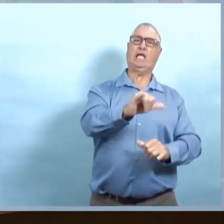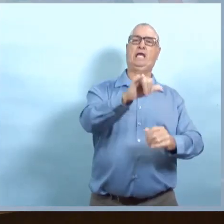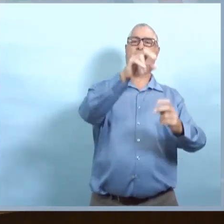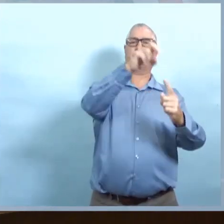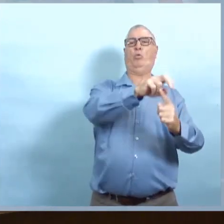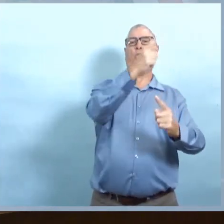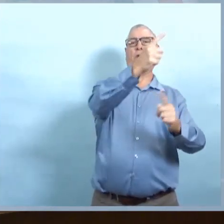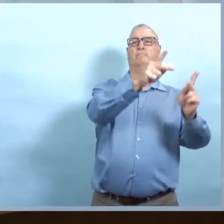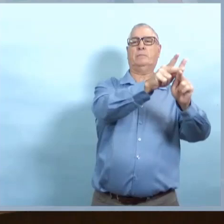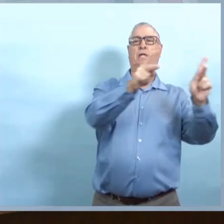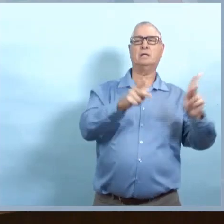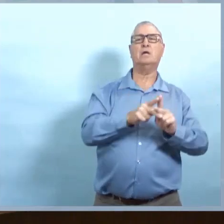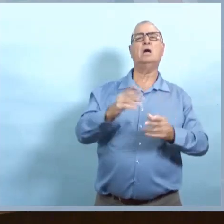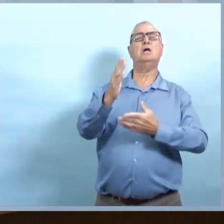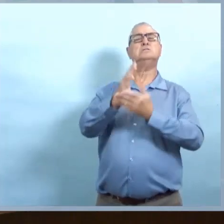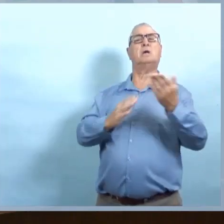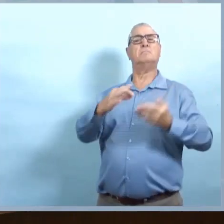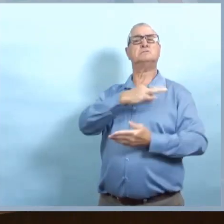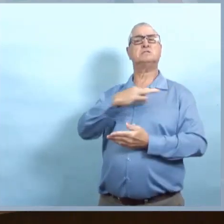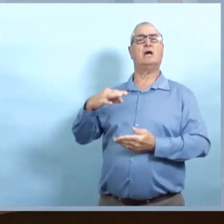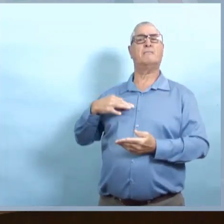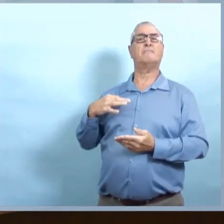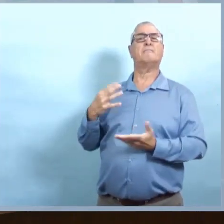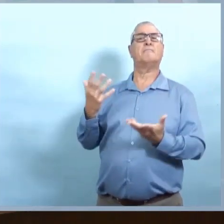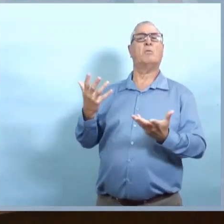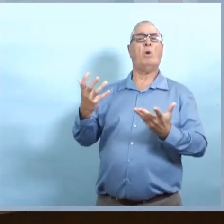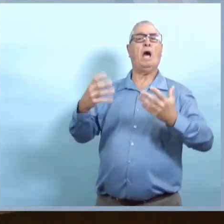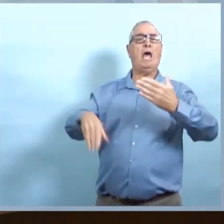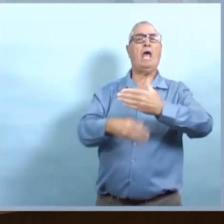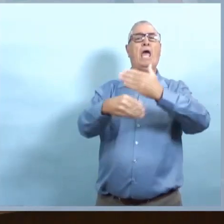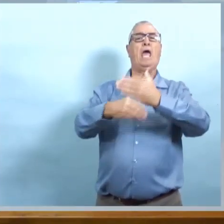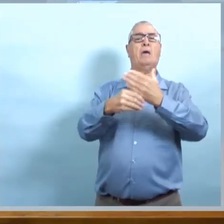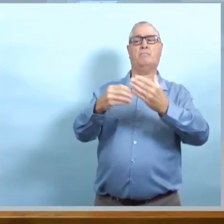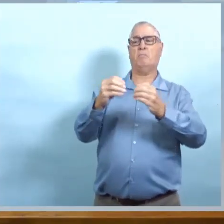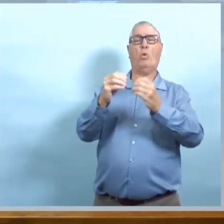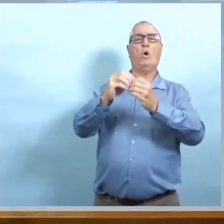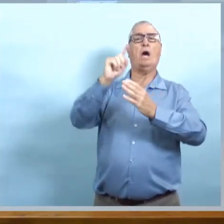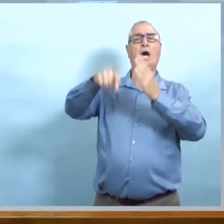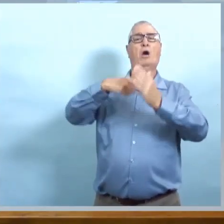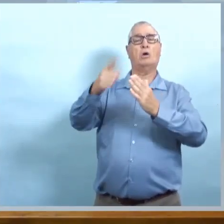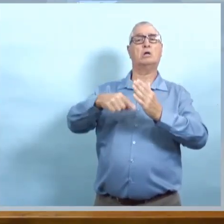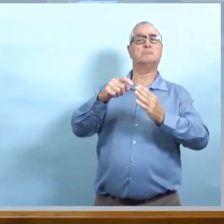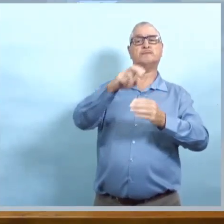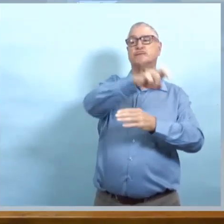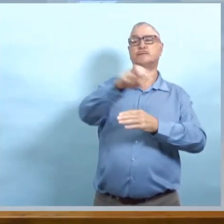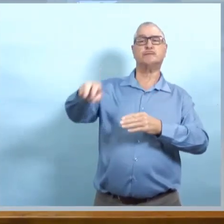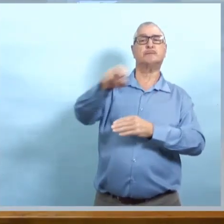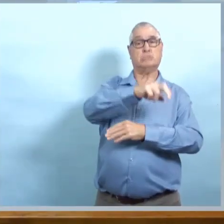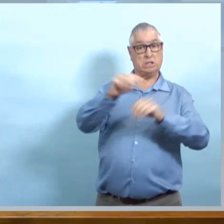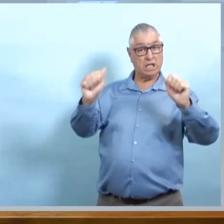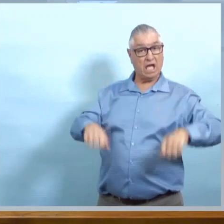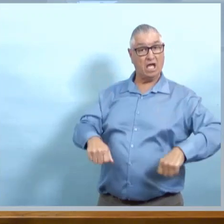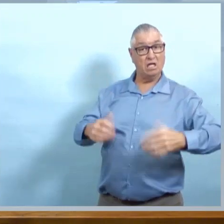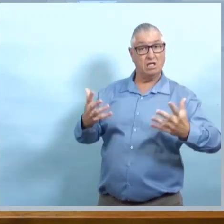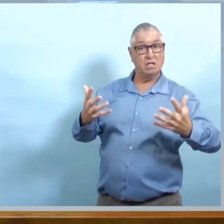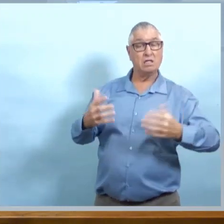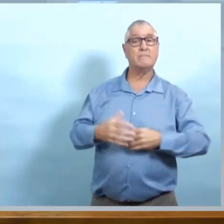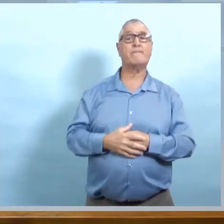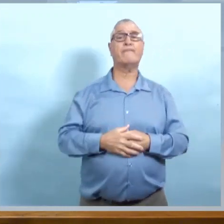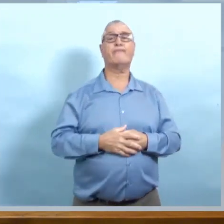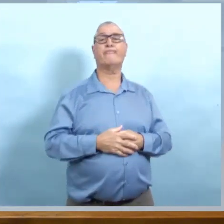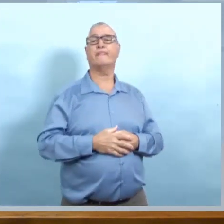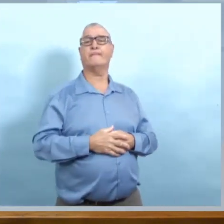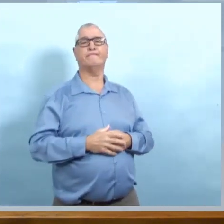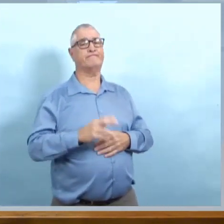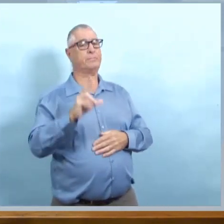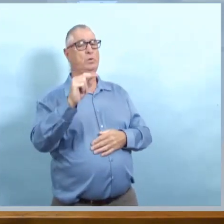Est-ce que la province va relâcher les restrictions sur les travailleurs des foyers de soins personnels qui pourraient travailler à plus d'un site? Nous